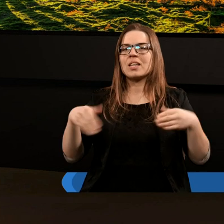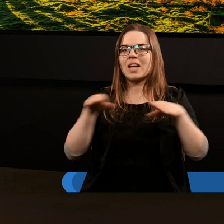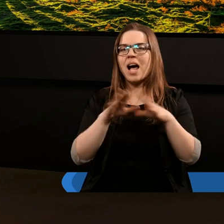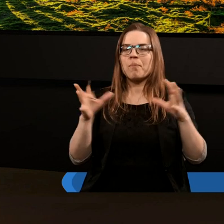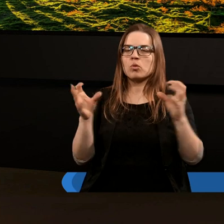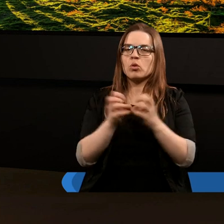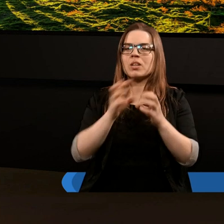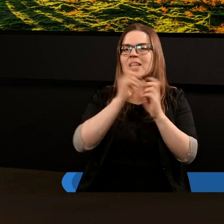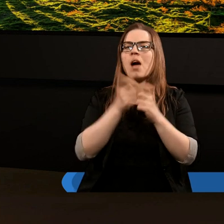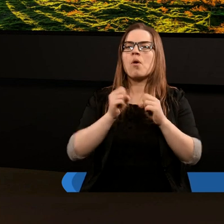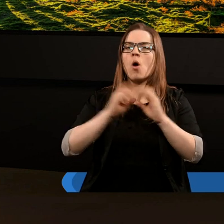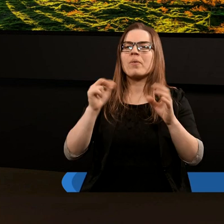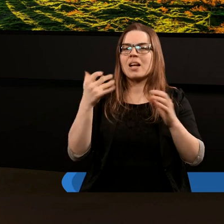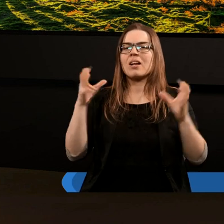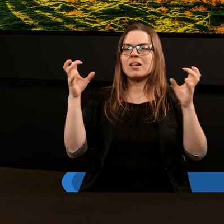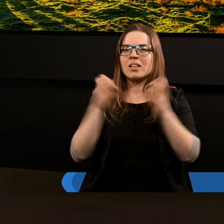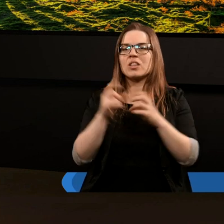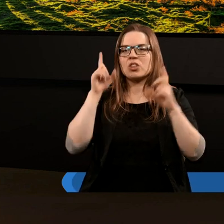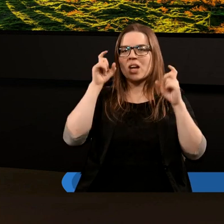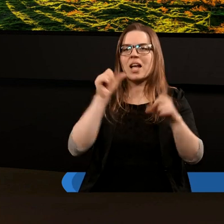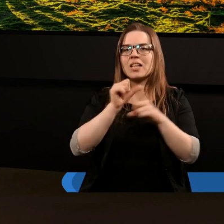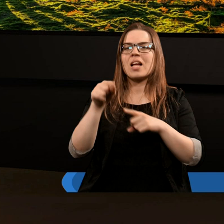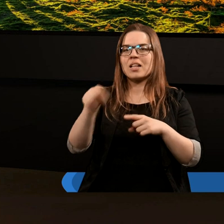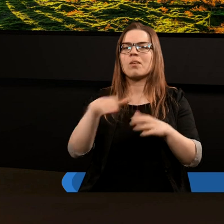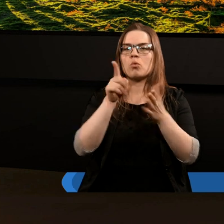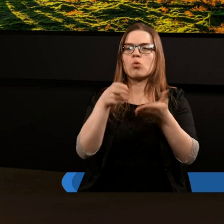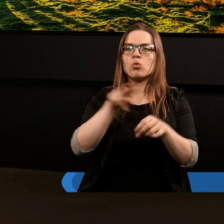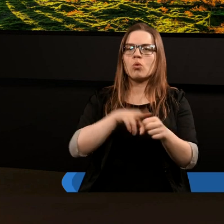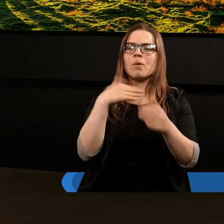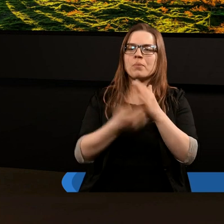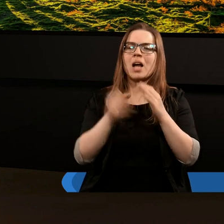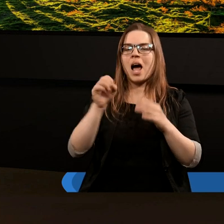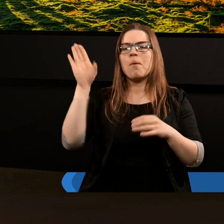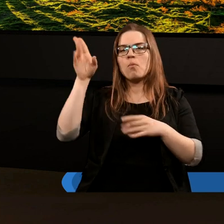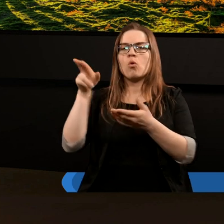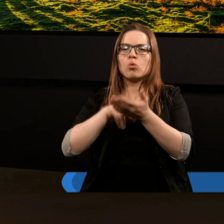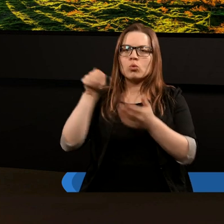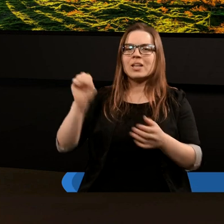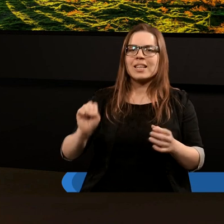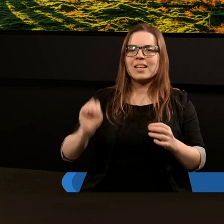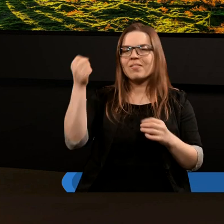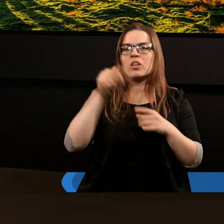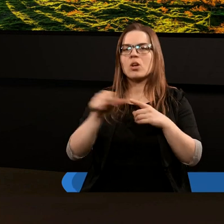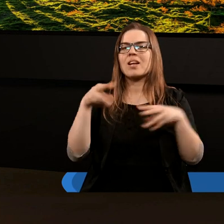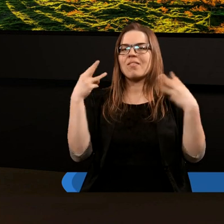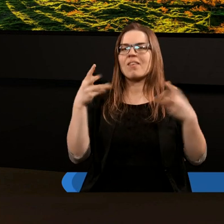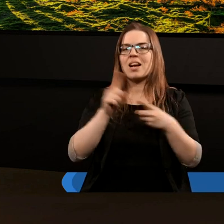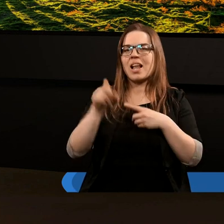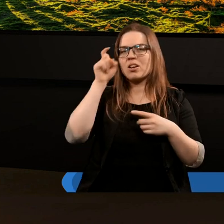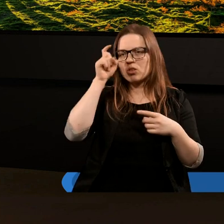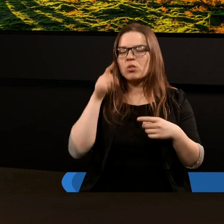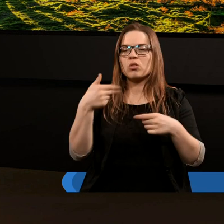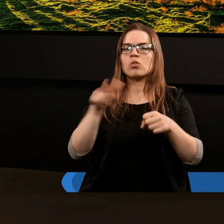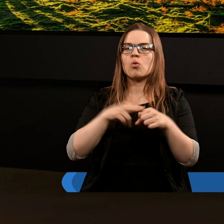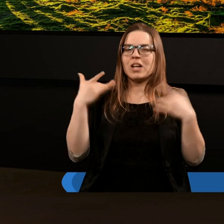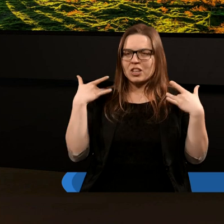zamknąć, może nawet całej Księgi Objawienia w tych słowach. Szatan jest tym, który przegrywa, a Bóg jest tym, który zwycięża. Jest tak ważne dla człowieka,